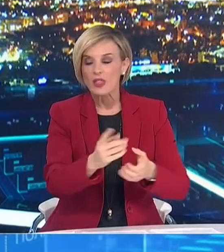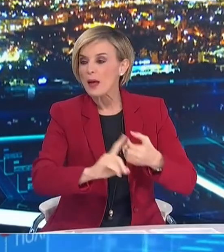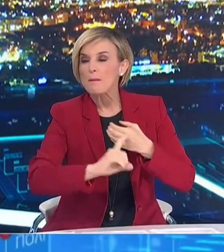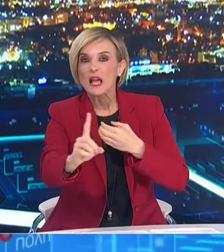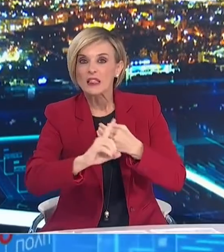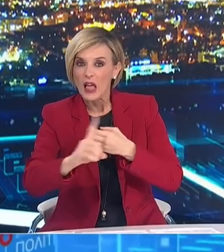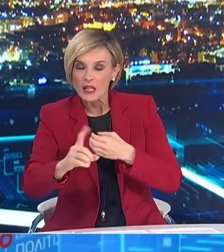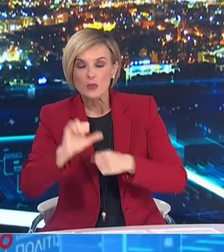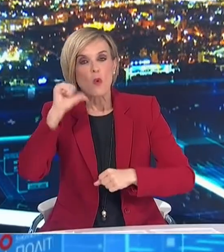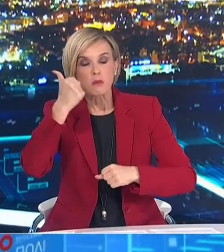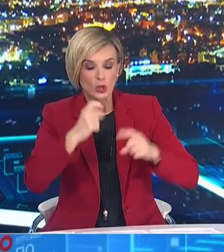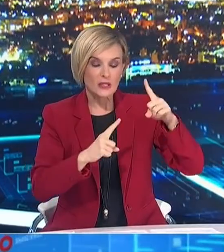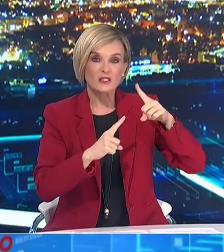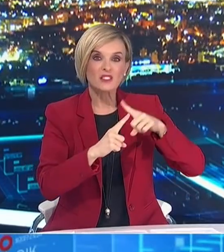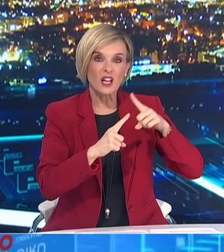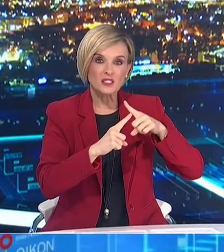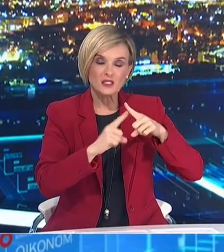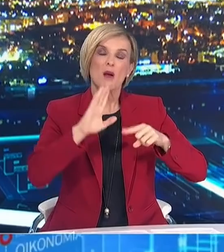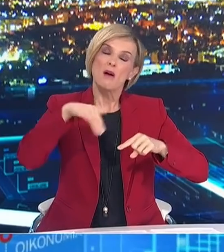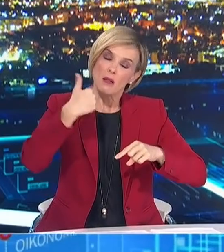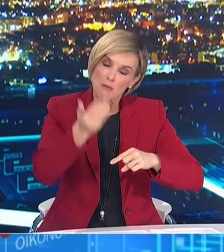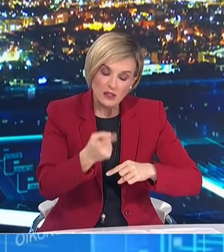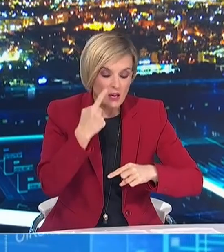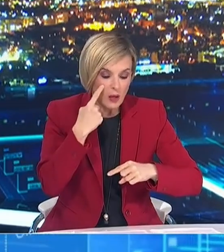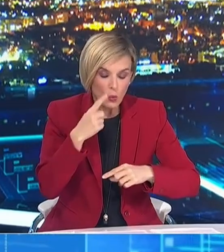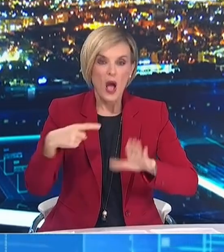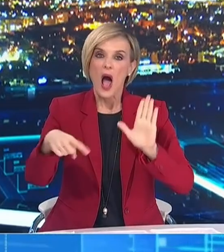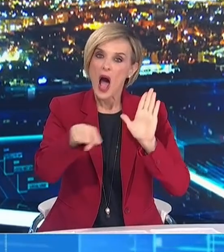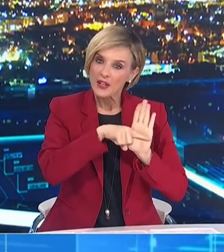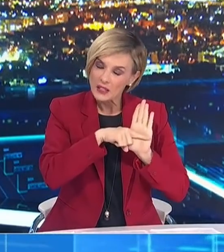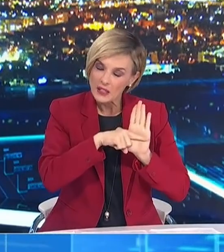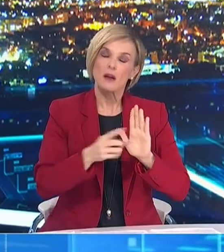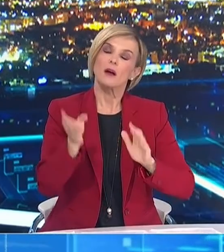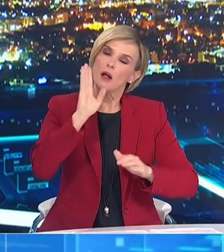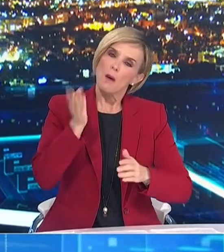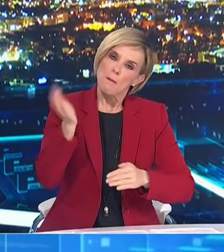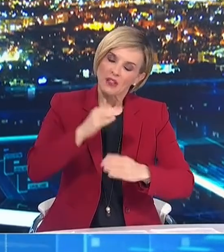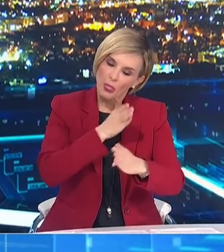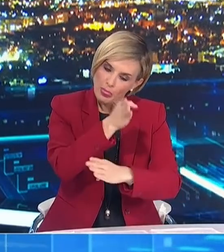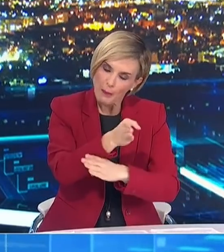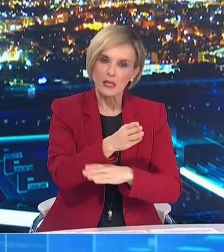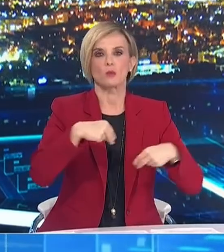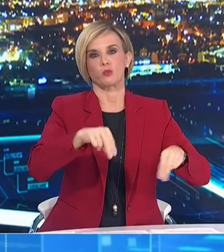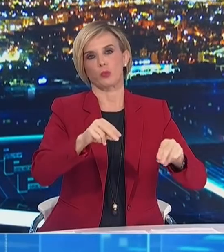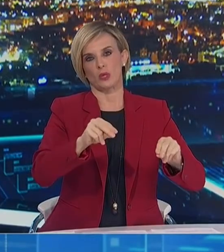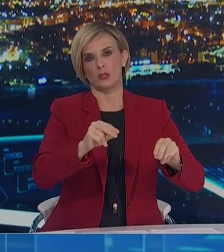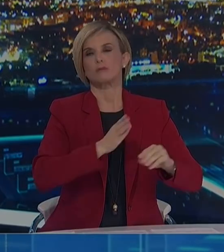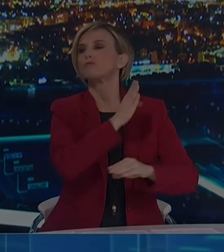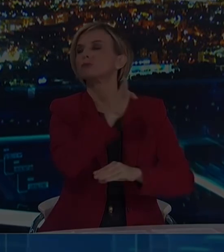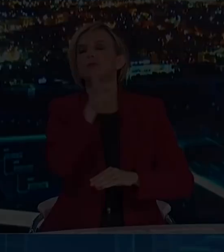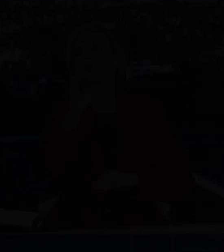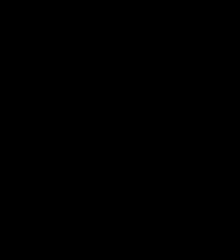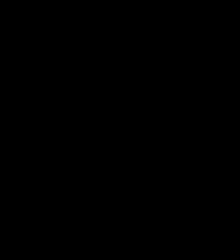εργασίας σε άλλες περιοχές και ο περιοδικός έλεγχος αυτών ένα τριήμερο. Επίσης αποφασίζουμε την υλοποίηση